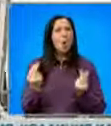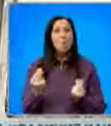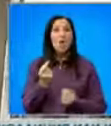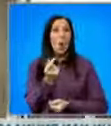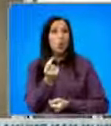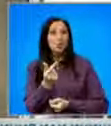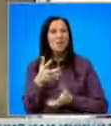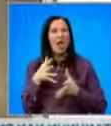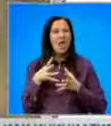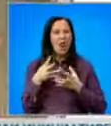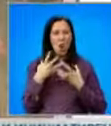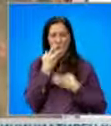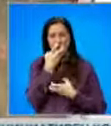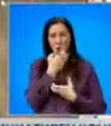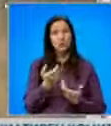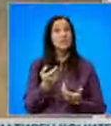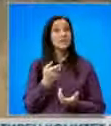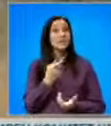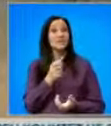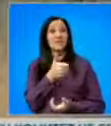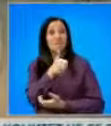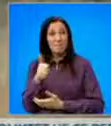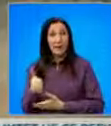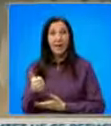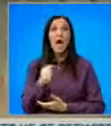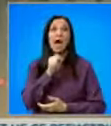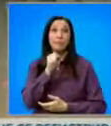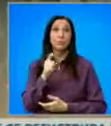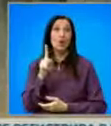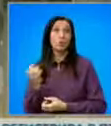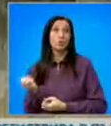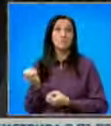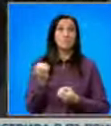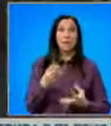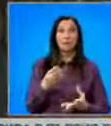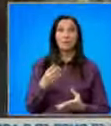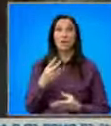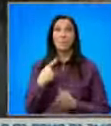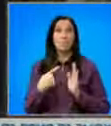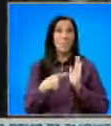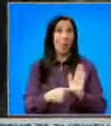Репортерът на телевизия Севън, Пол Даусли и спратен да отразява протеста пострада сериозно.